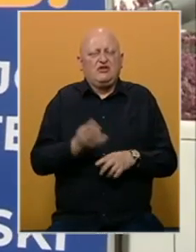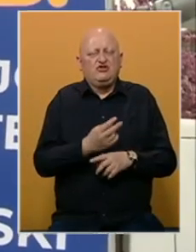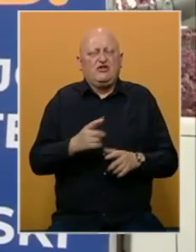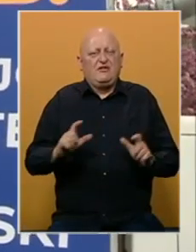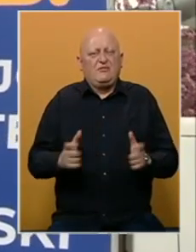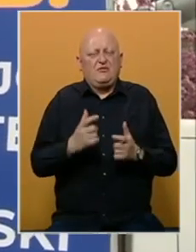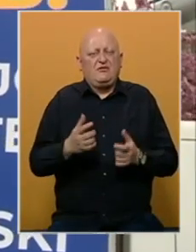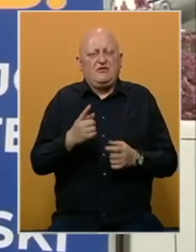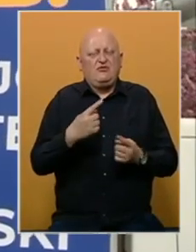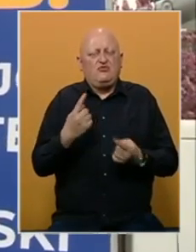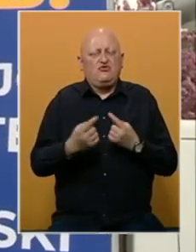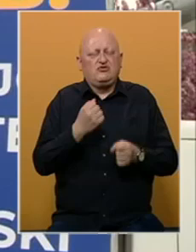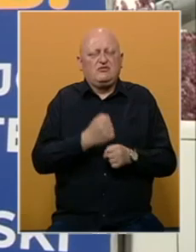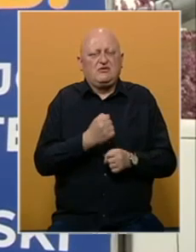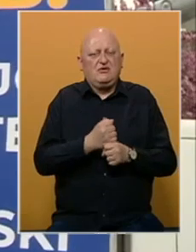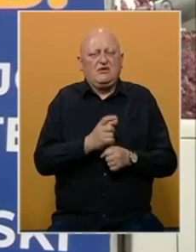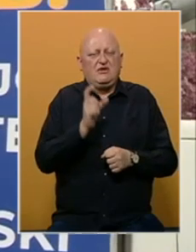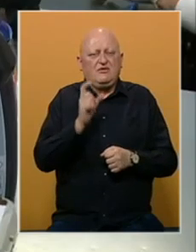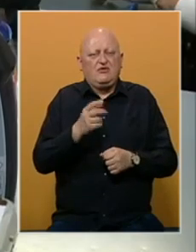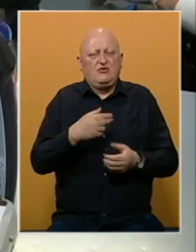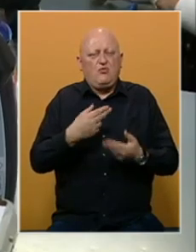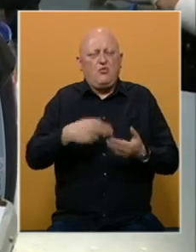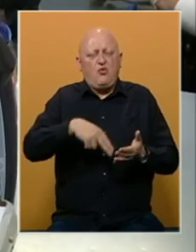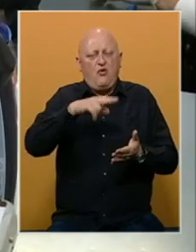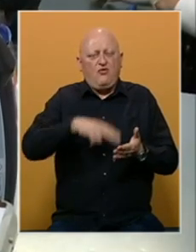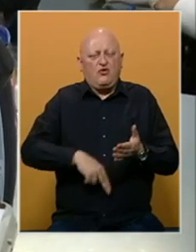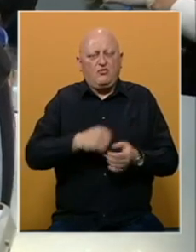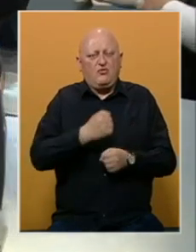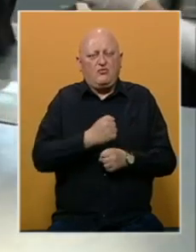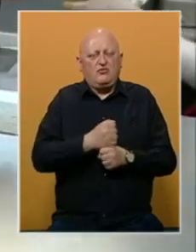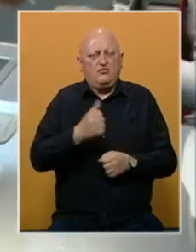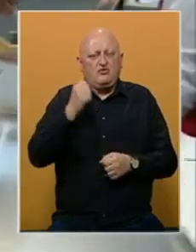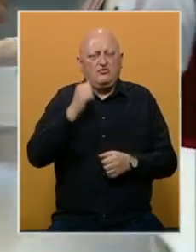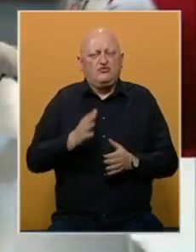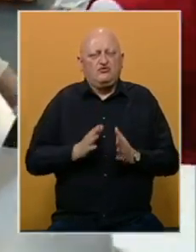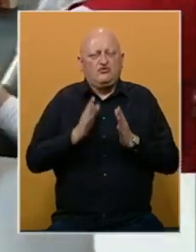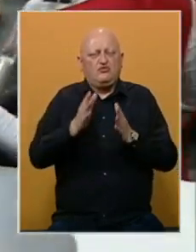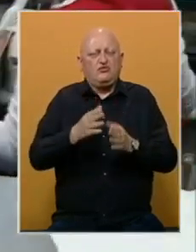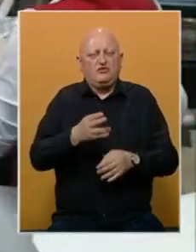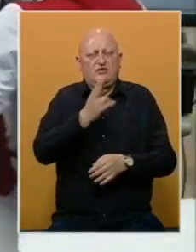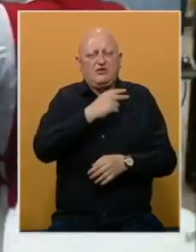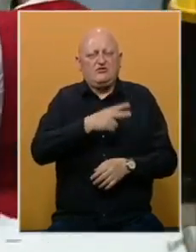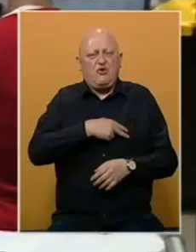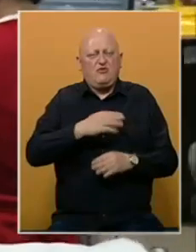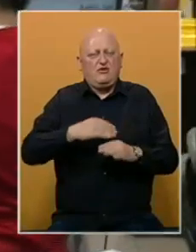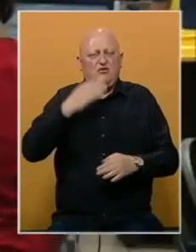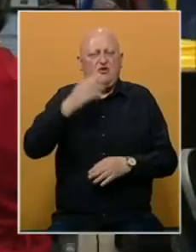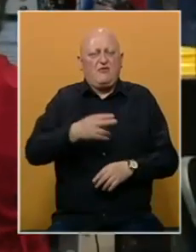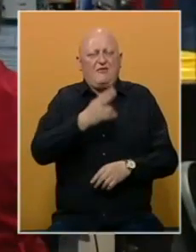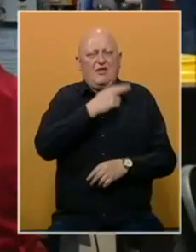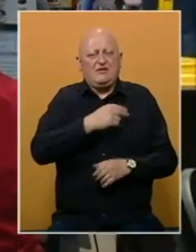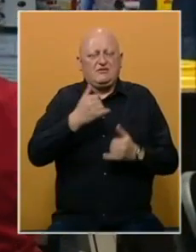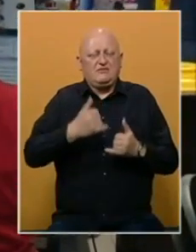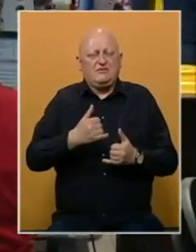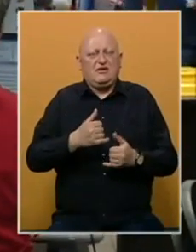praznike, kao i da je uslovi rada budu definisani kolektivnim ugovorom, kako kaže, još juče su upućeni nadležnim i odgovornim nivojima vlasti, jer